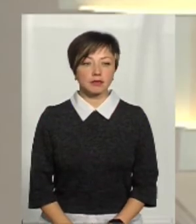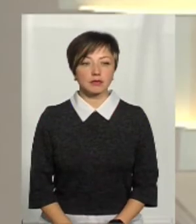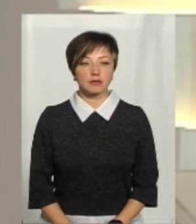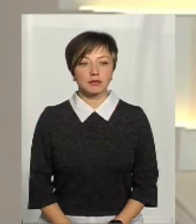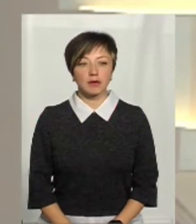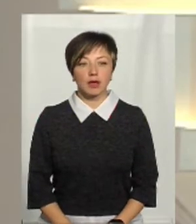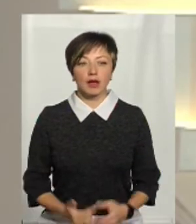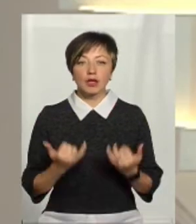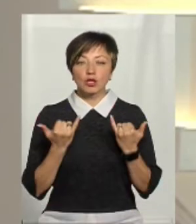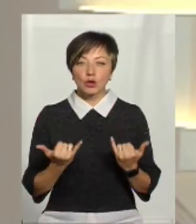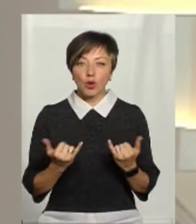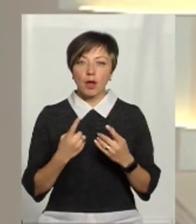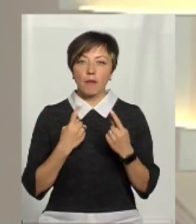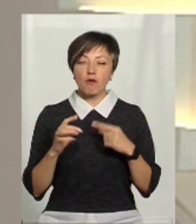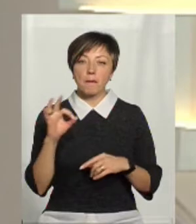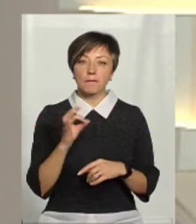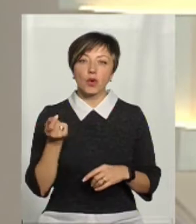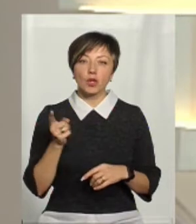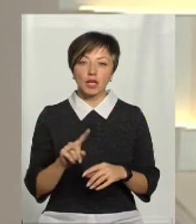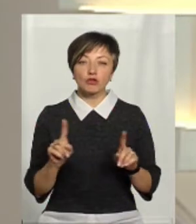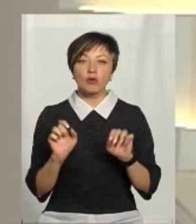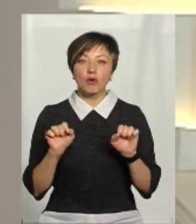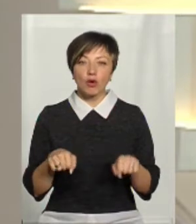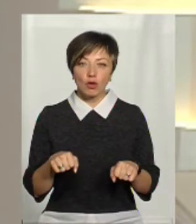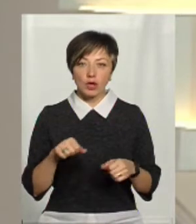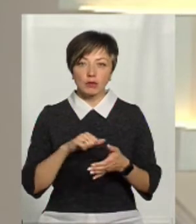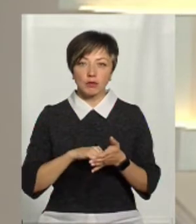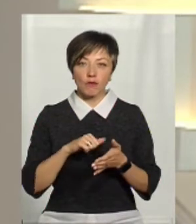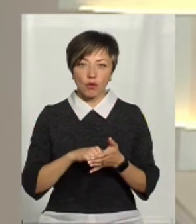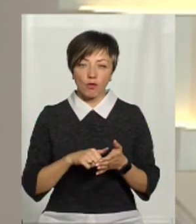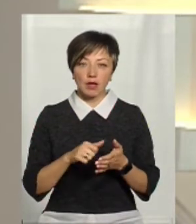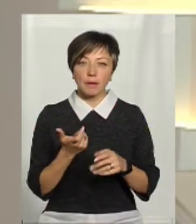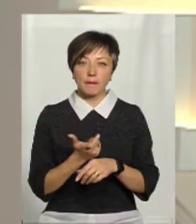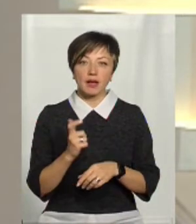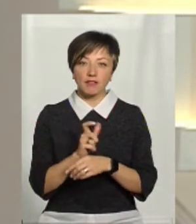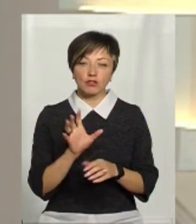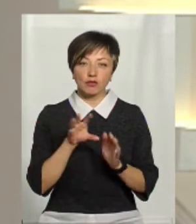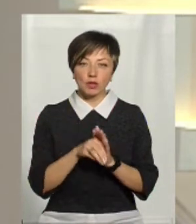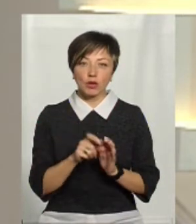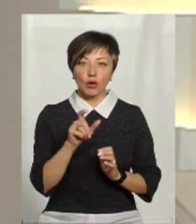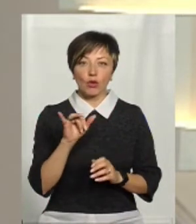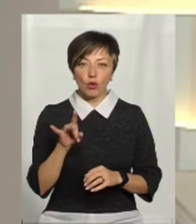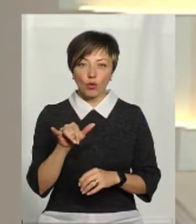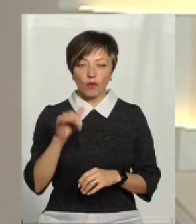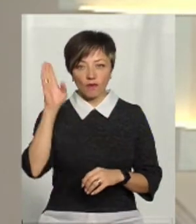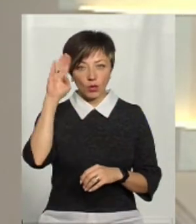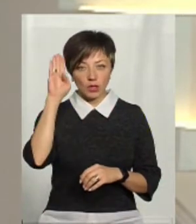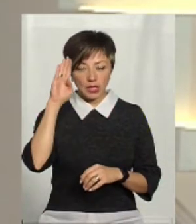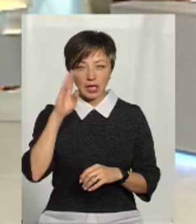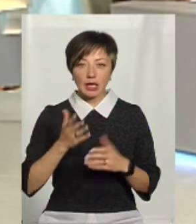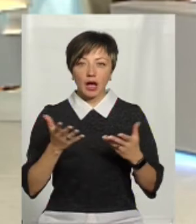Сьогодні ми поговоримо про те, що могло спровокувати перевищення місту хлору у воді